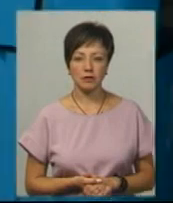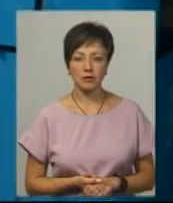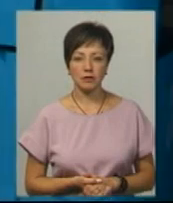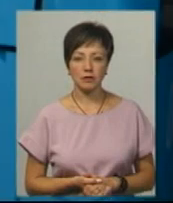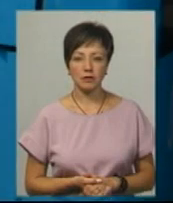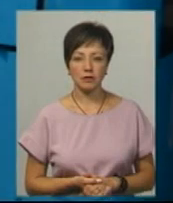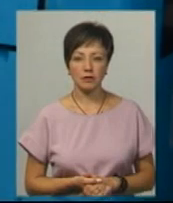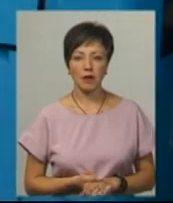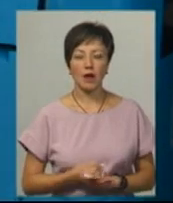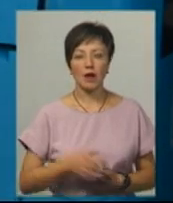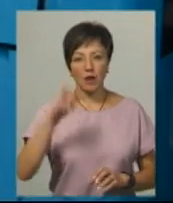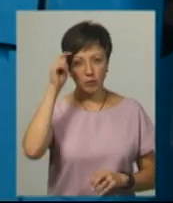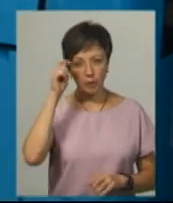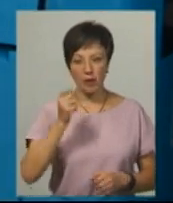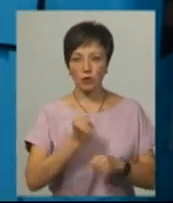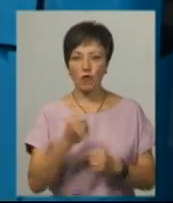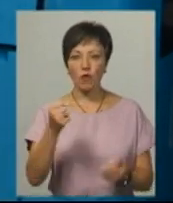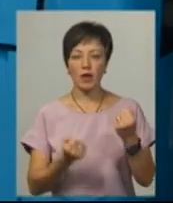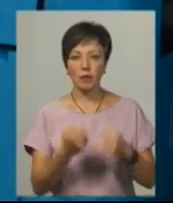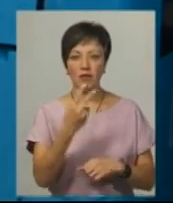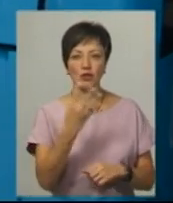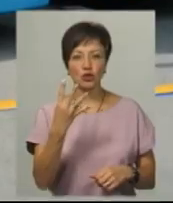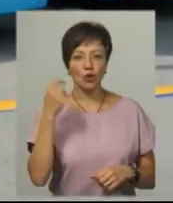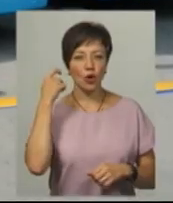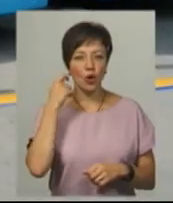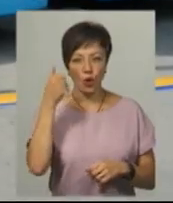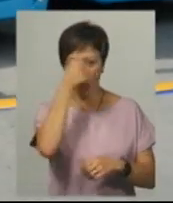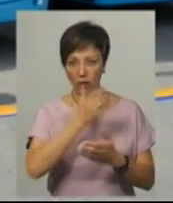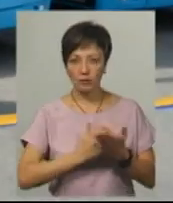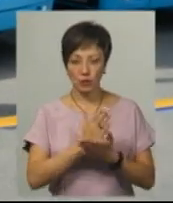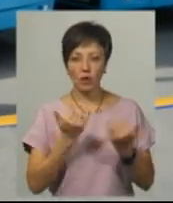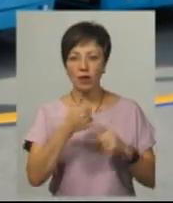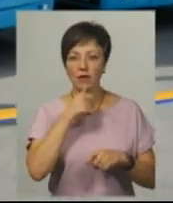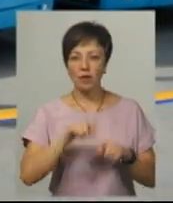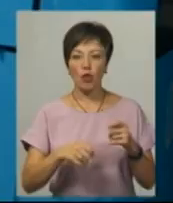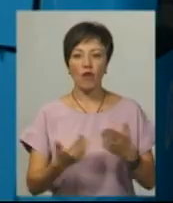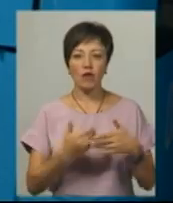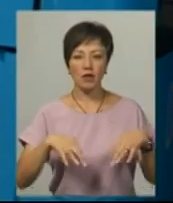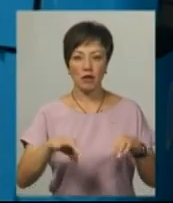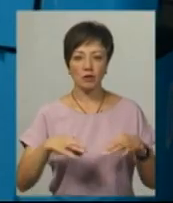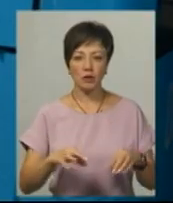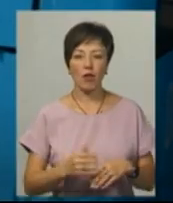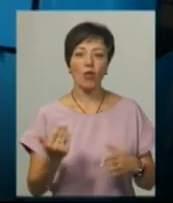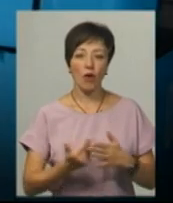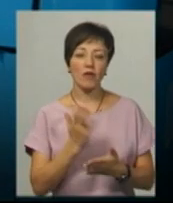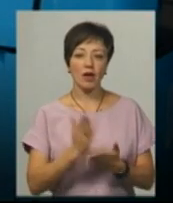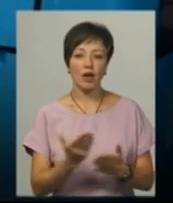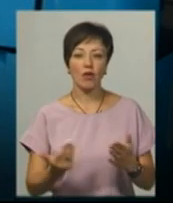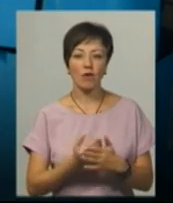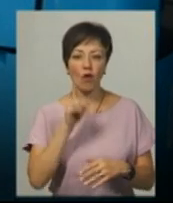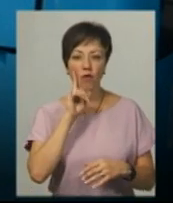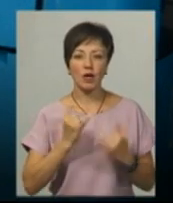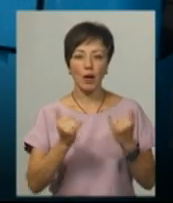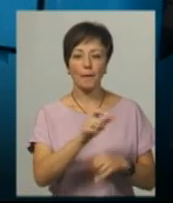Юрій Ярошенко працює водієм тролейбуса 24 роки. Сьогодні випробував новий транспорт водії. Є нове, комфорт для